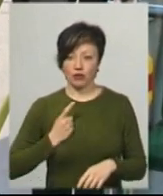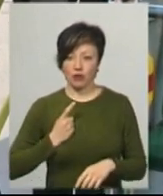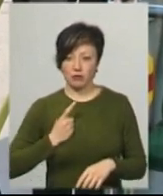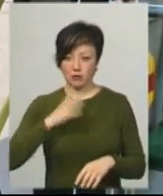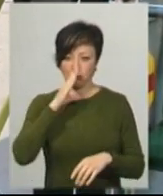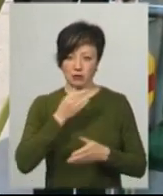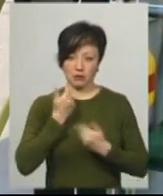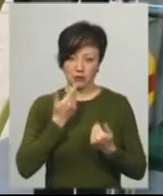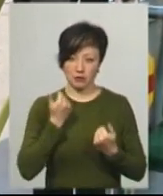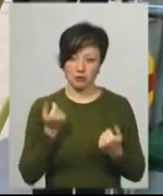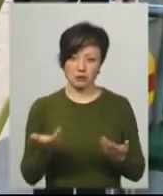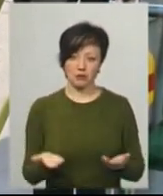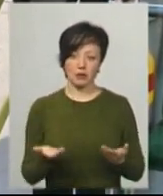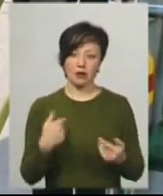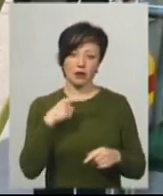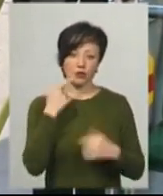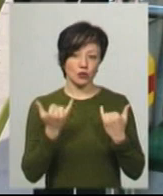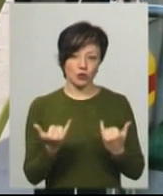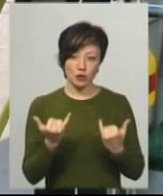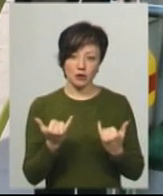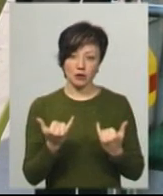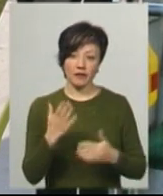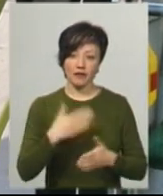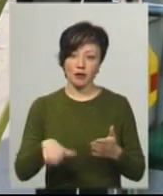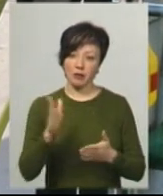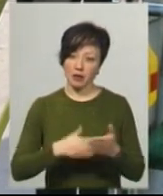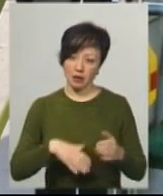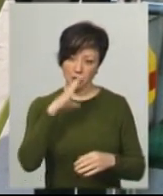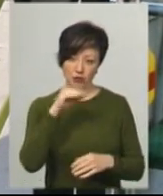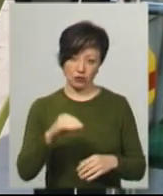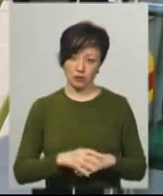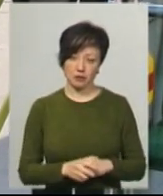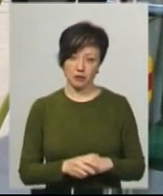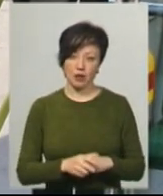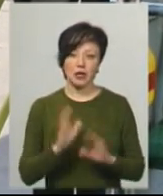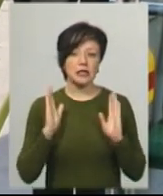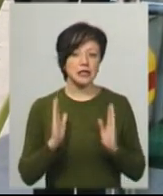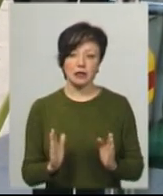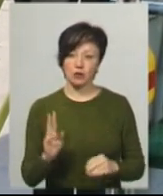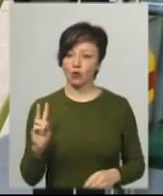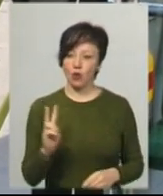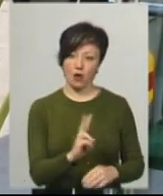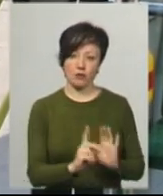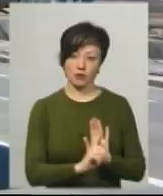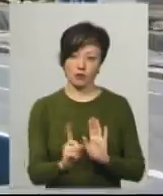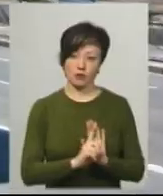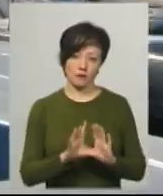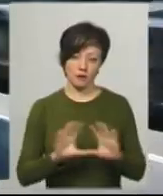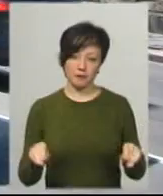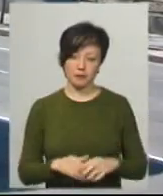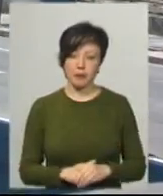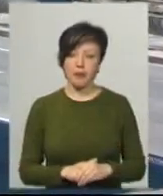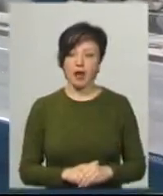немає. Я кажу, що на сьогодні щось відмінили маршрутки, то вже тільки тролейбусом добираються.